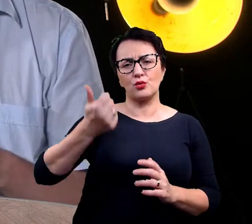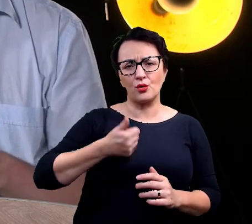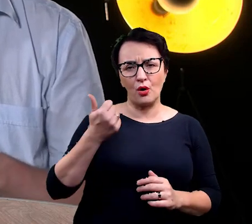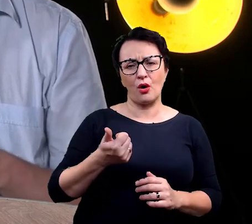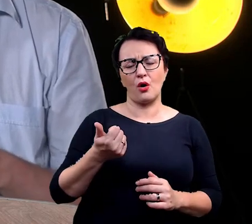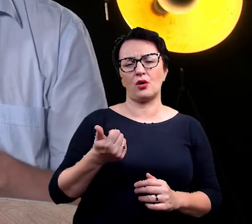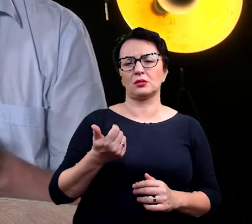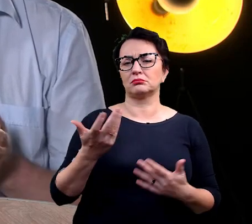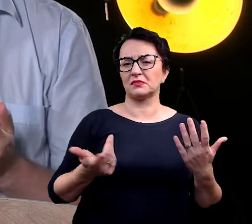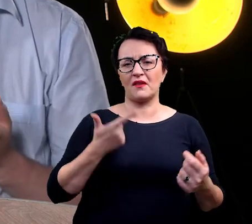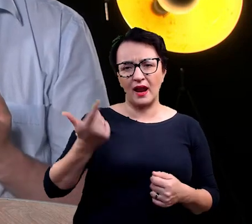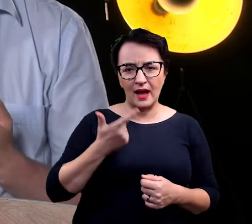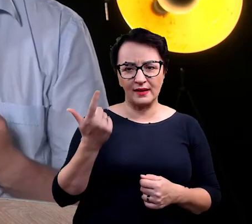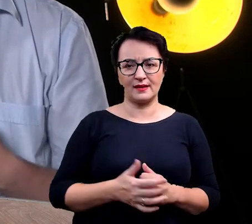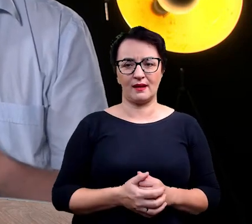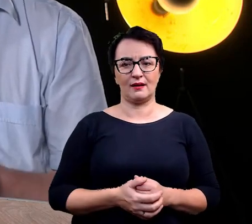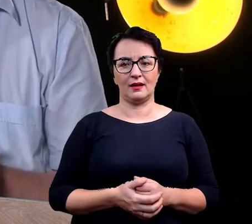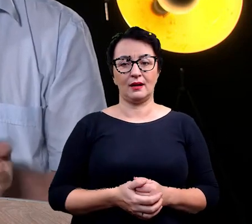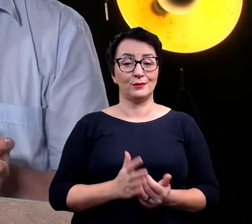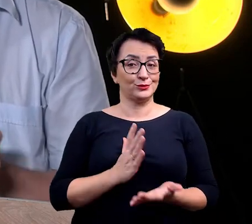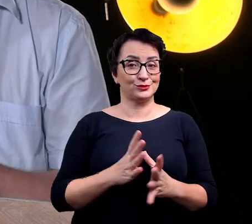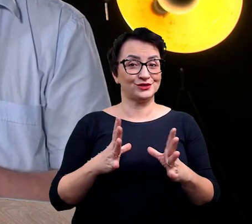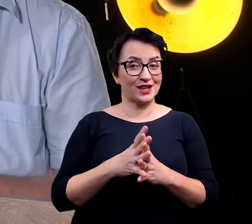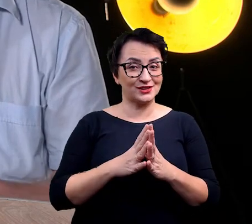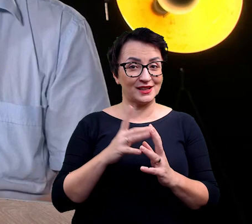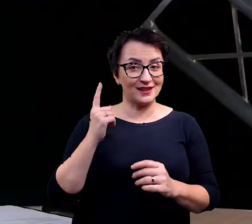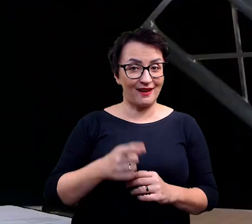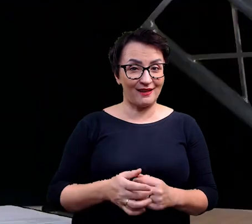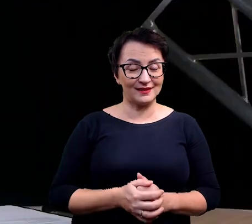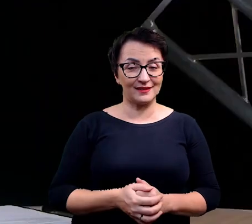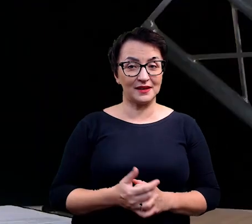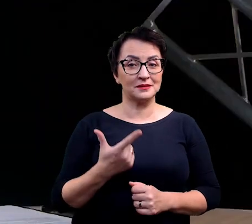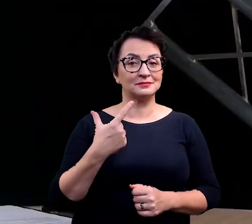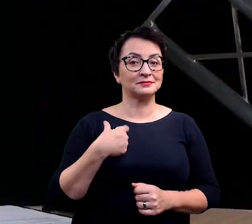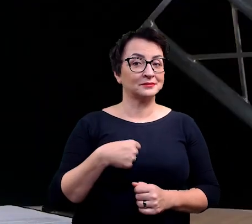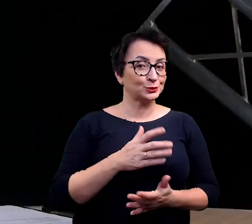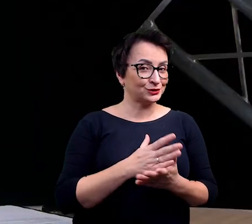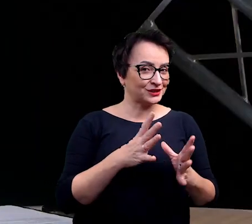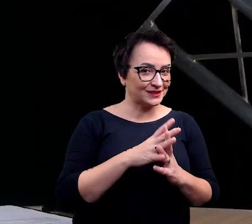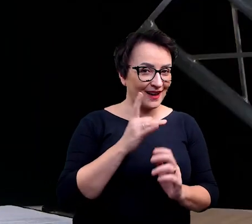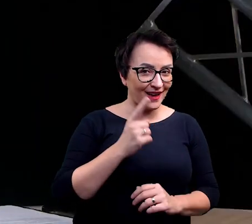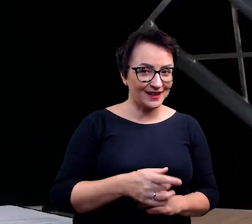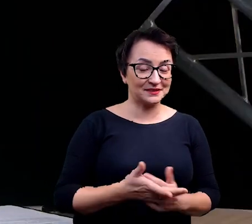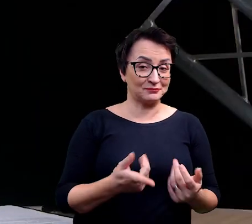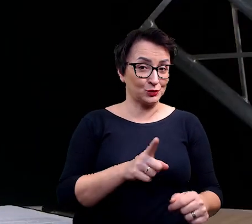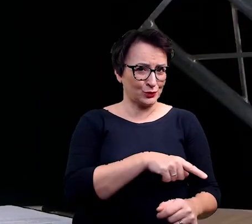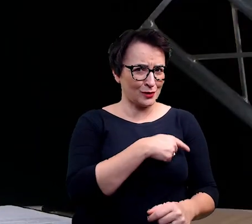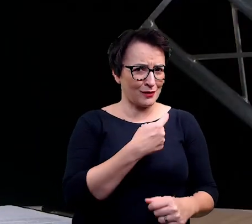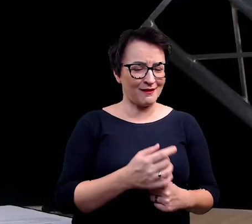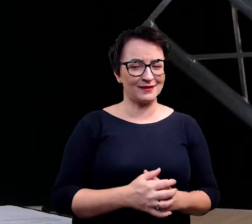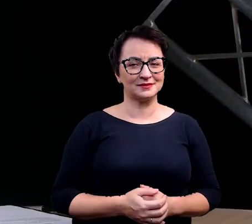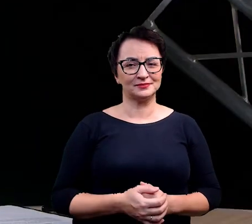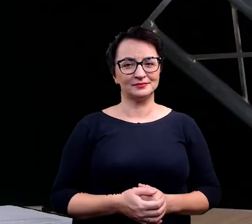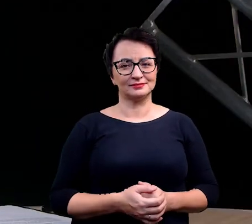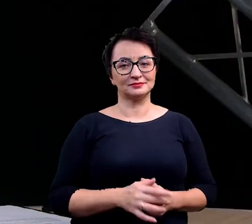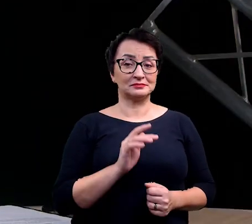dwa, a jesteśmy już dziesięć. Jesteście już oboje dziesięć. To naprawdę dość długi